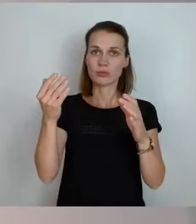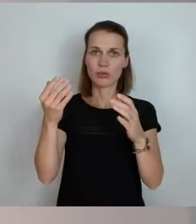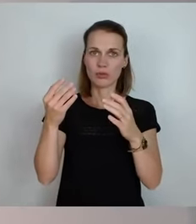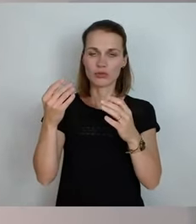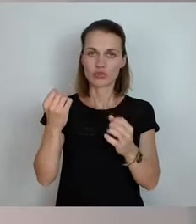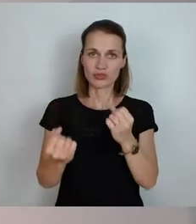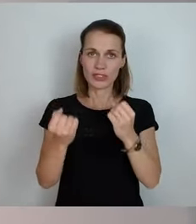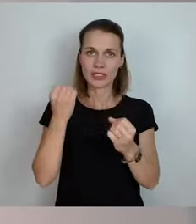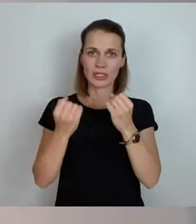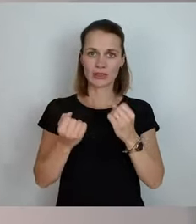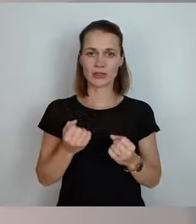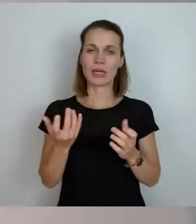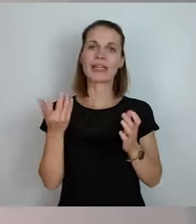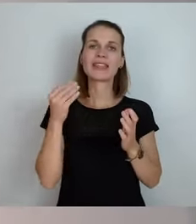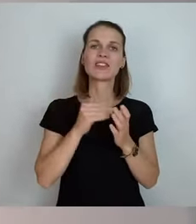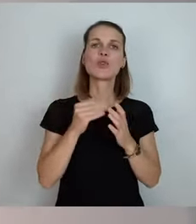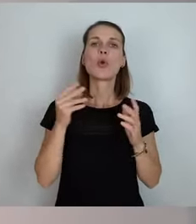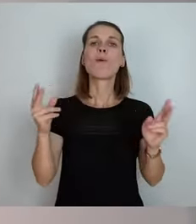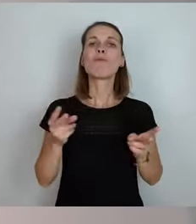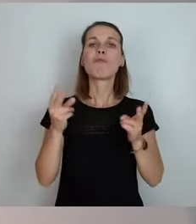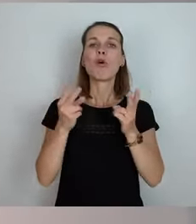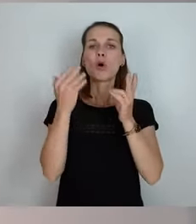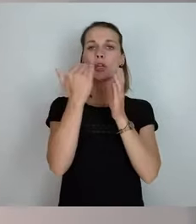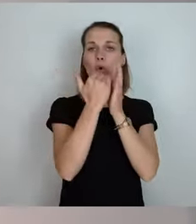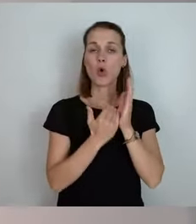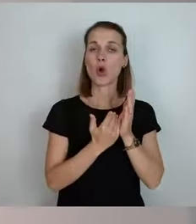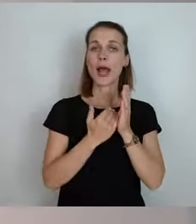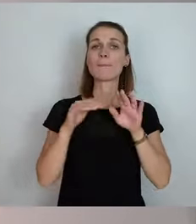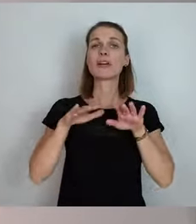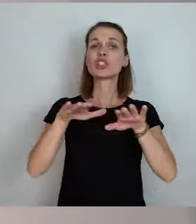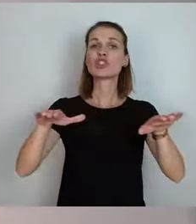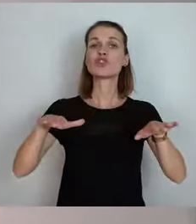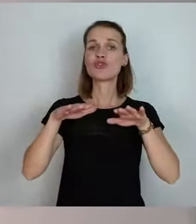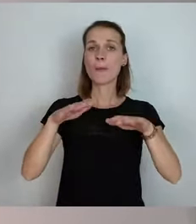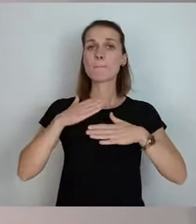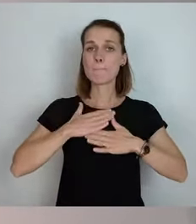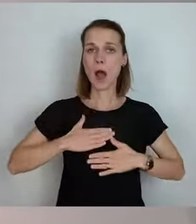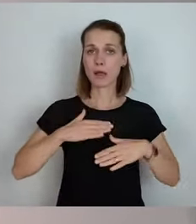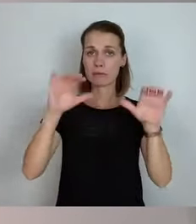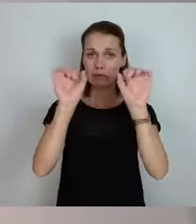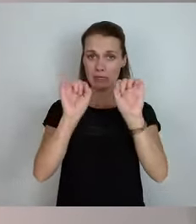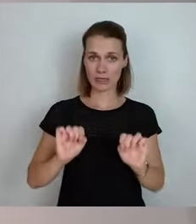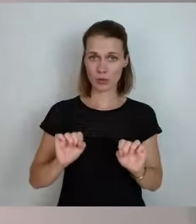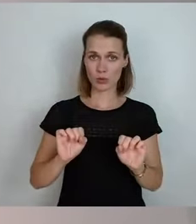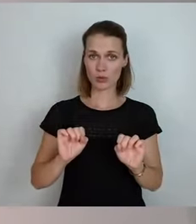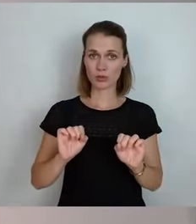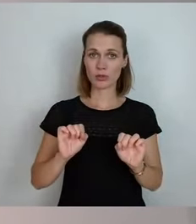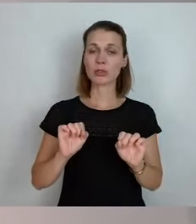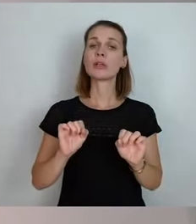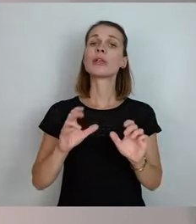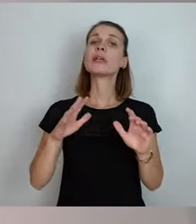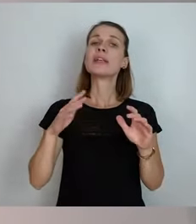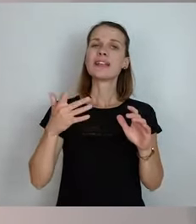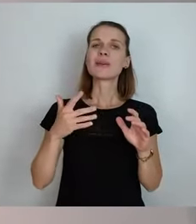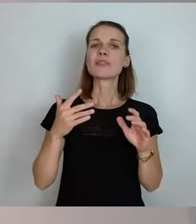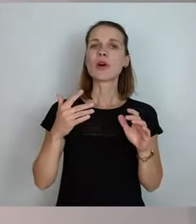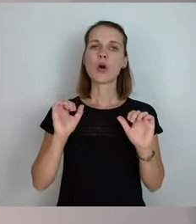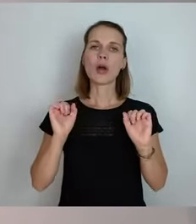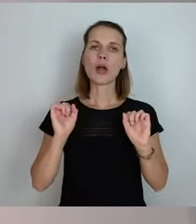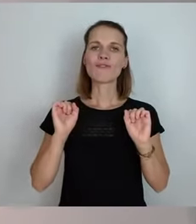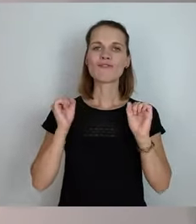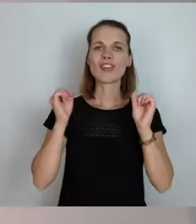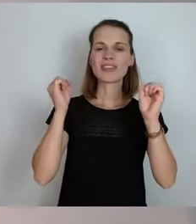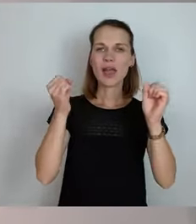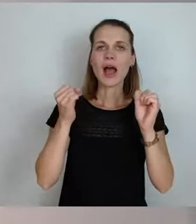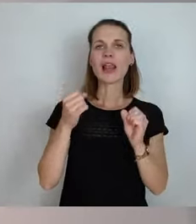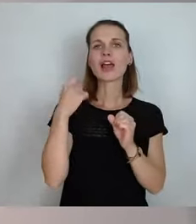Förderprogramm Schwimmbadsanierung mit Tade-Dorfkerne. Da hat es eine gravierende Änderung wiedergegeben, das ist ein sächsisches Programm,